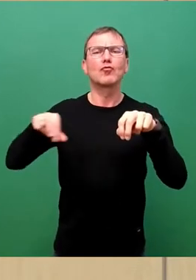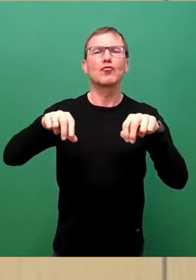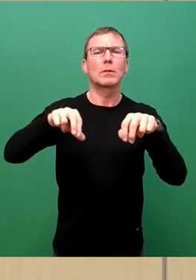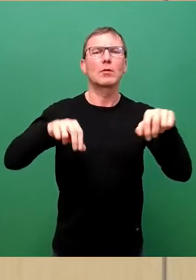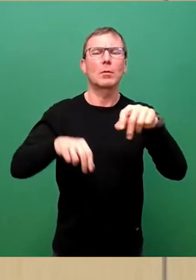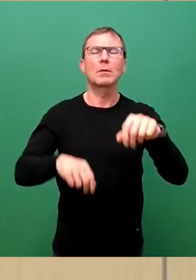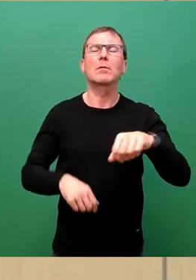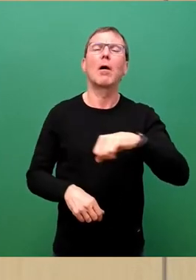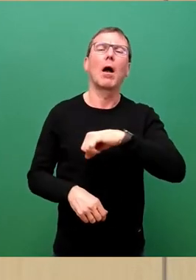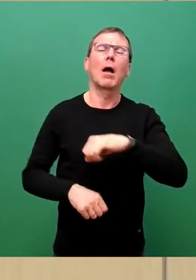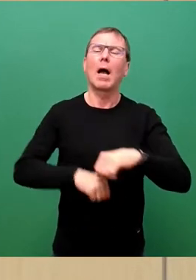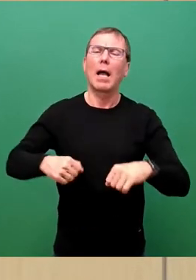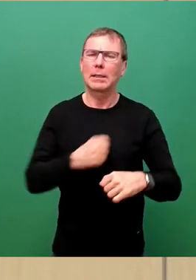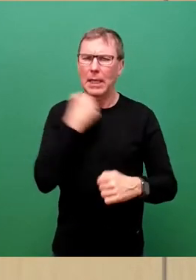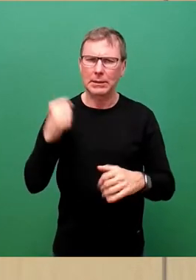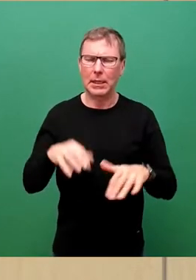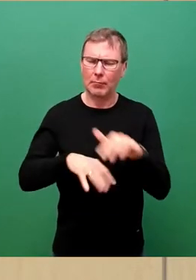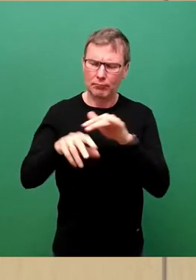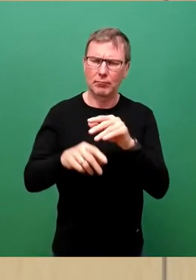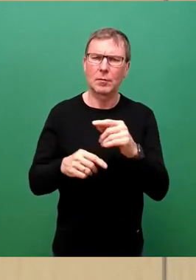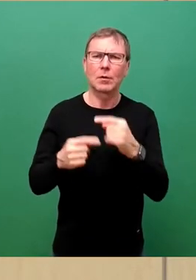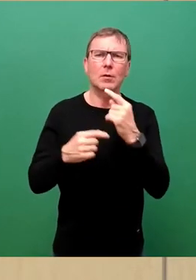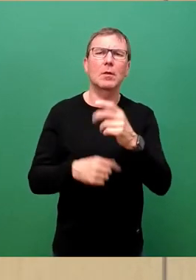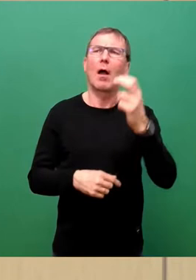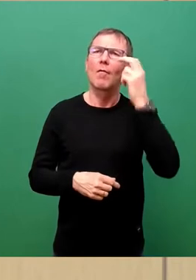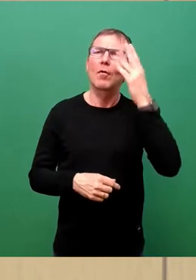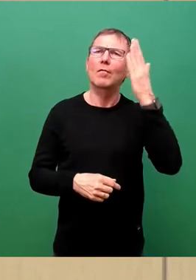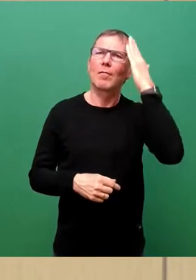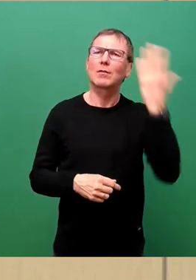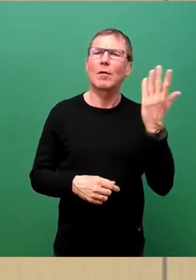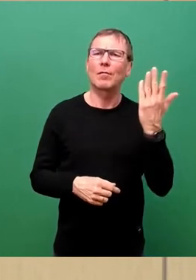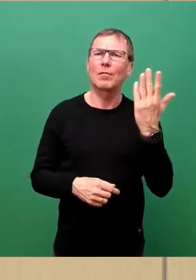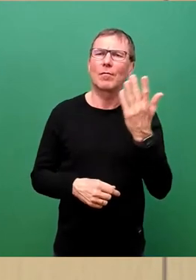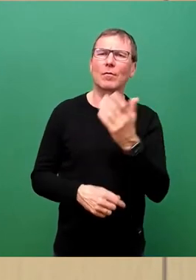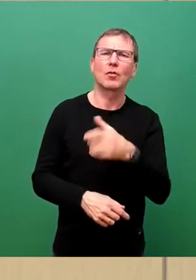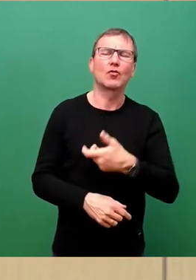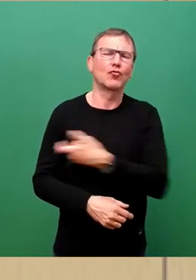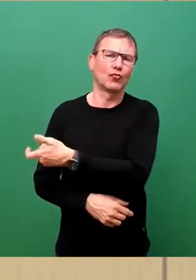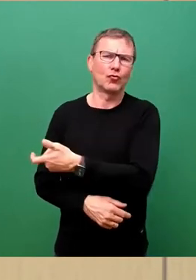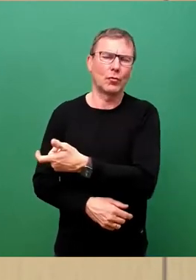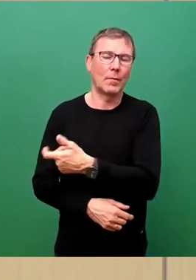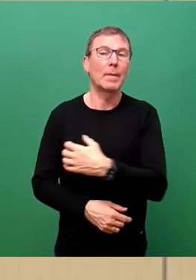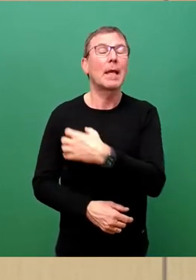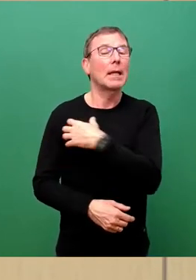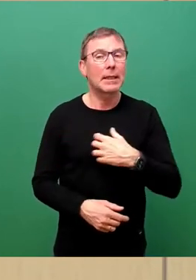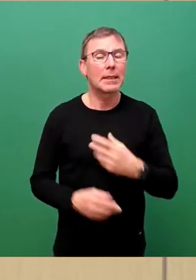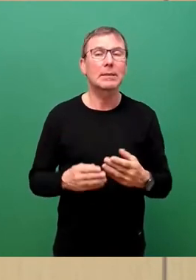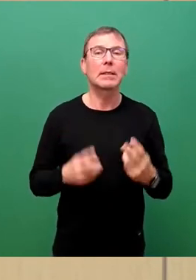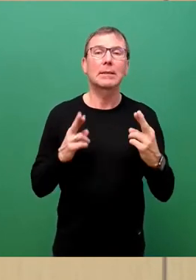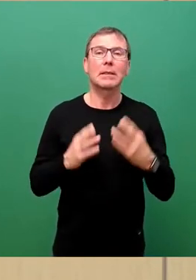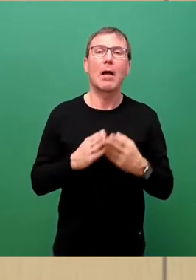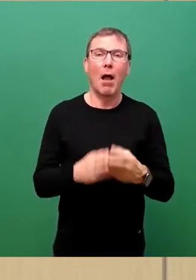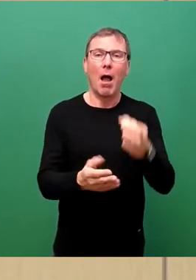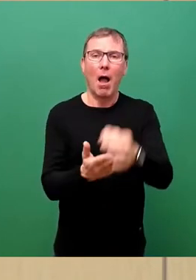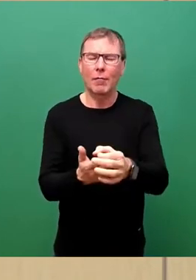Auswüchse in ihren Reihen verharmlosen und sich mit Vernunft und Wissenschaft auf Kriegsfuß befinden. Dresden zum sicheren Hafen zu erklären, wäre hier ein empathischer Gegenentwurf.